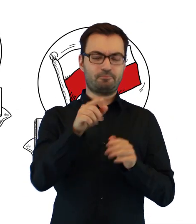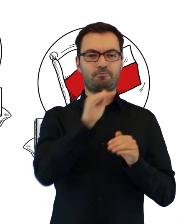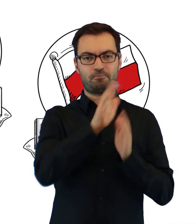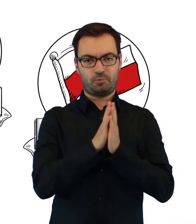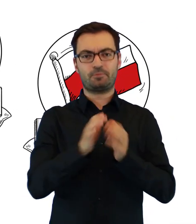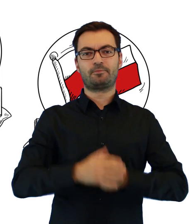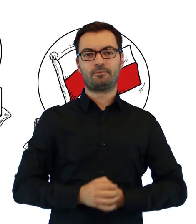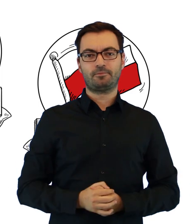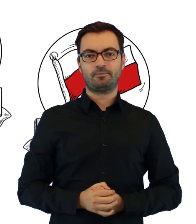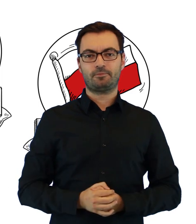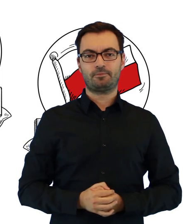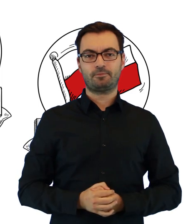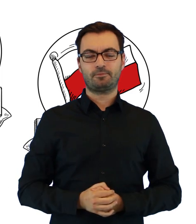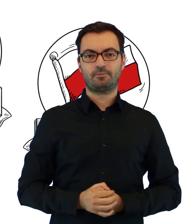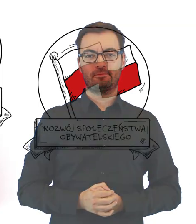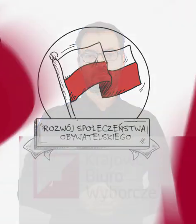do takiej organizacji.